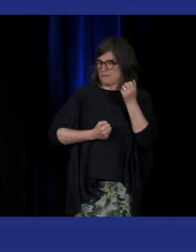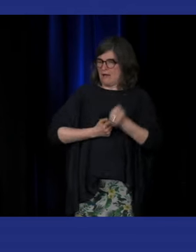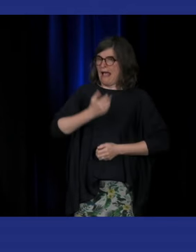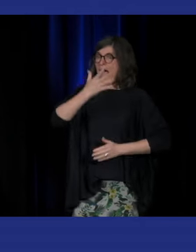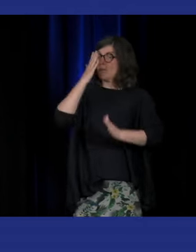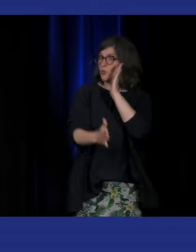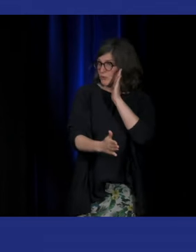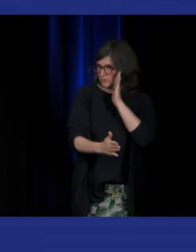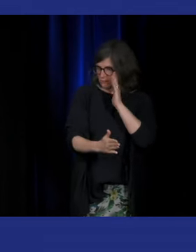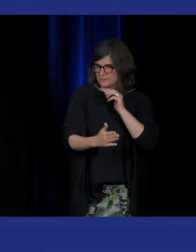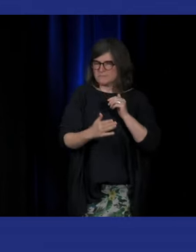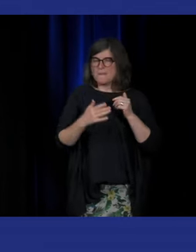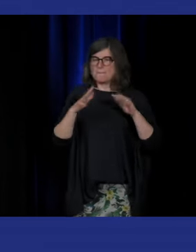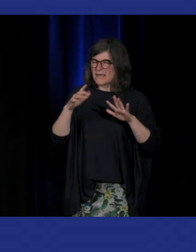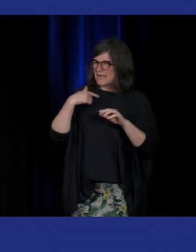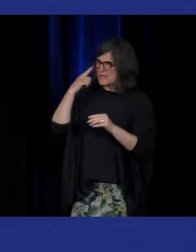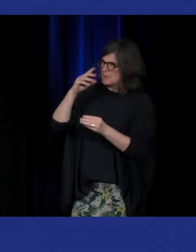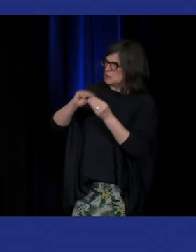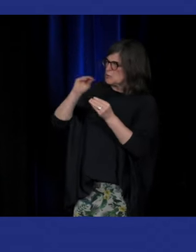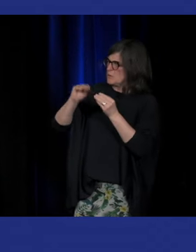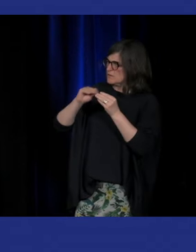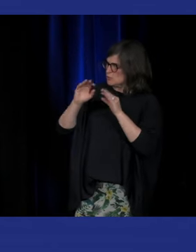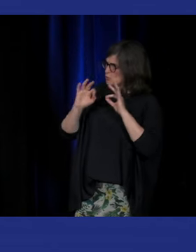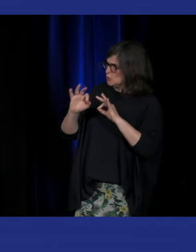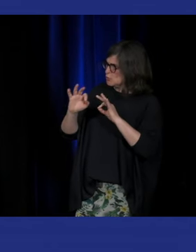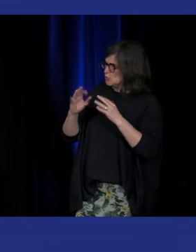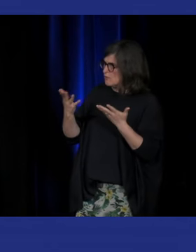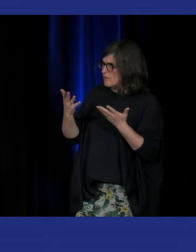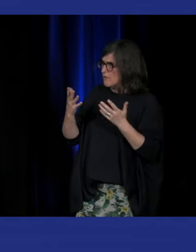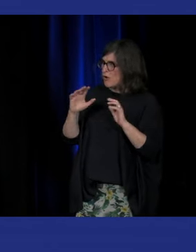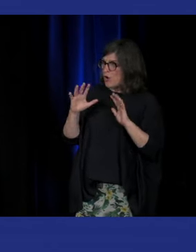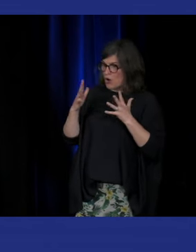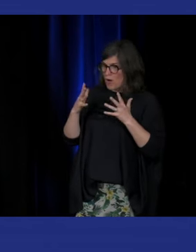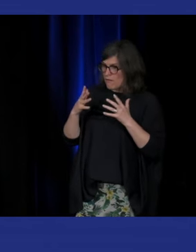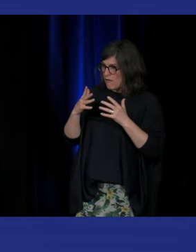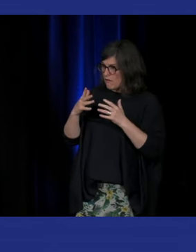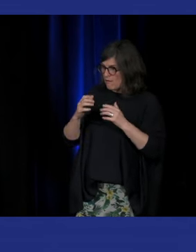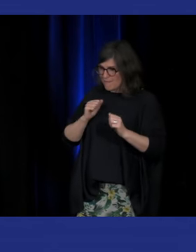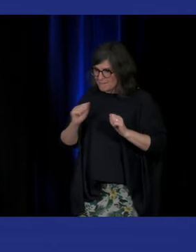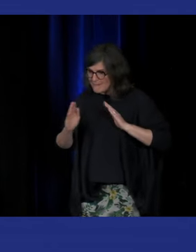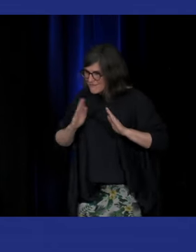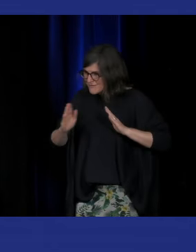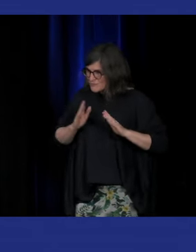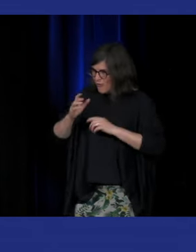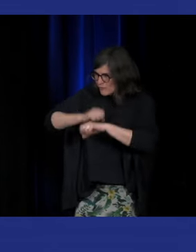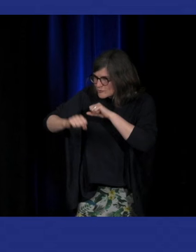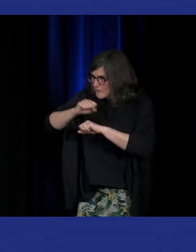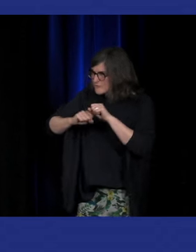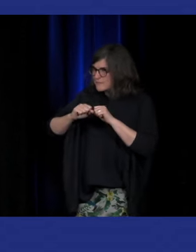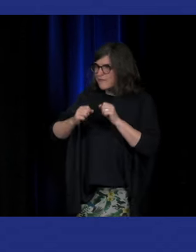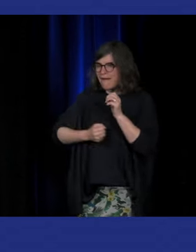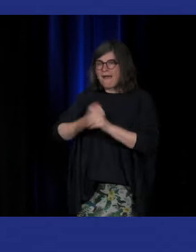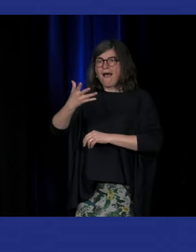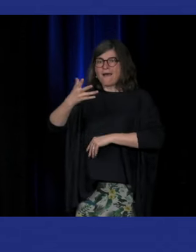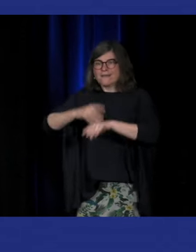savoir cependant quelle place est accordée justement à la médiation artistique à l'art-thérapie par